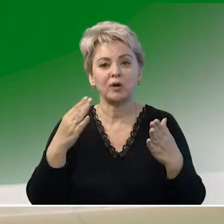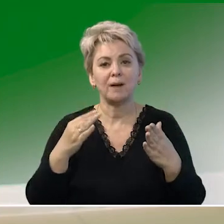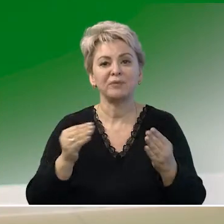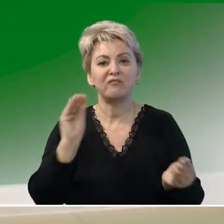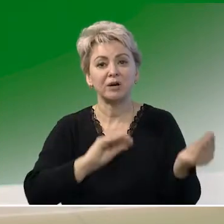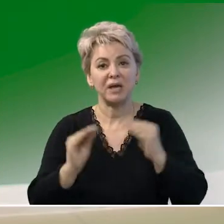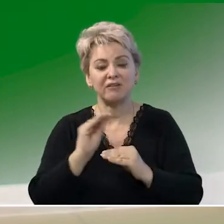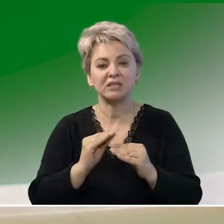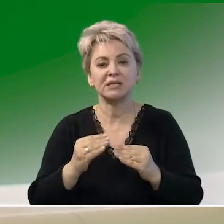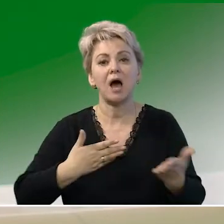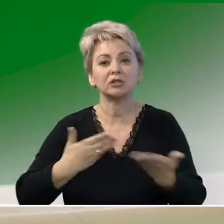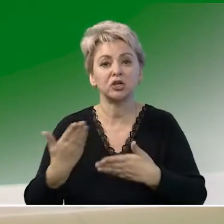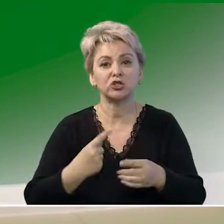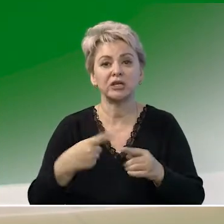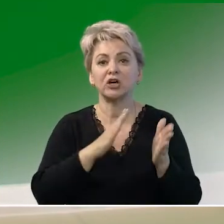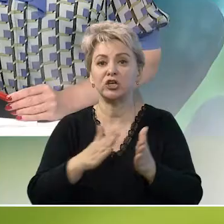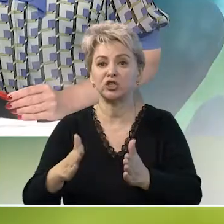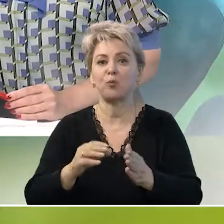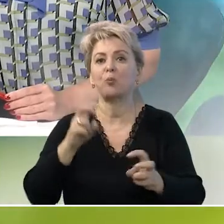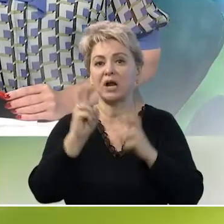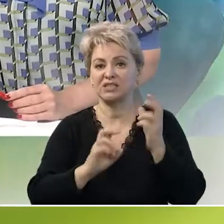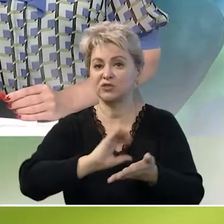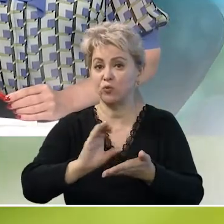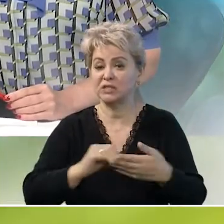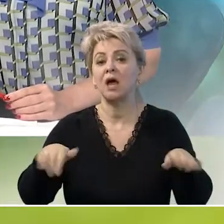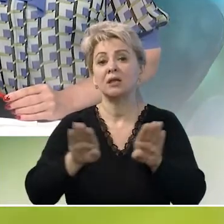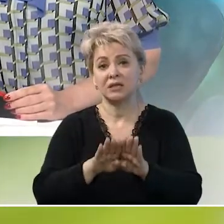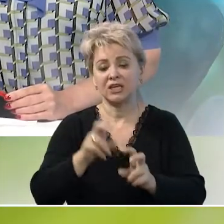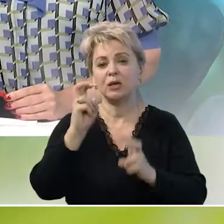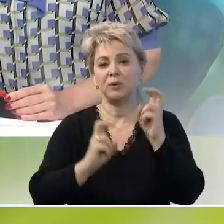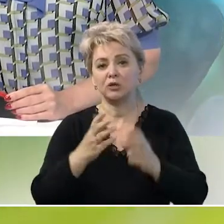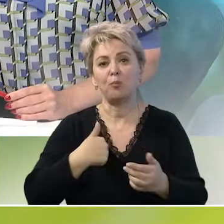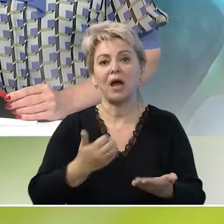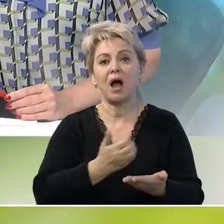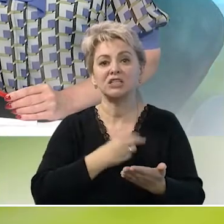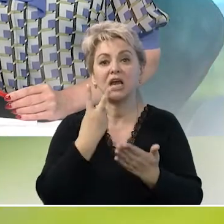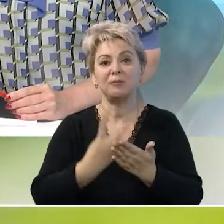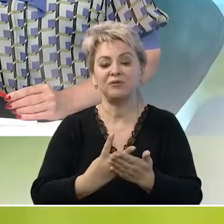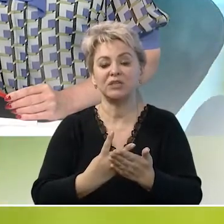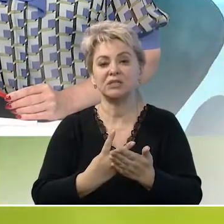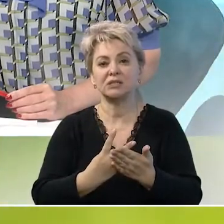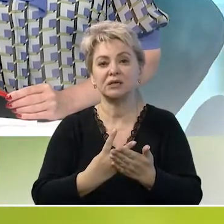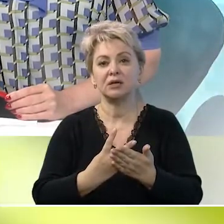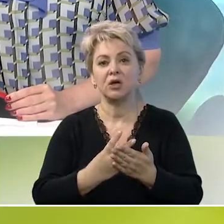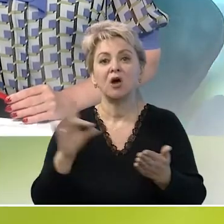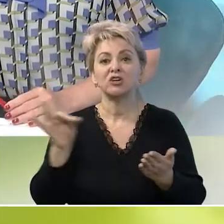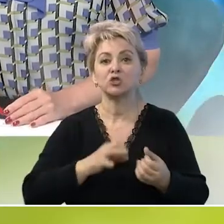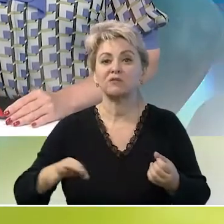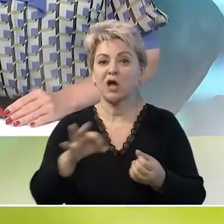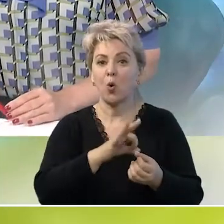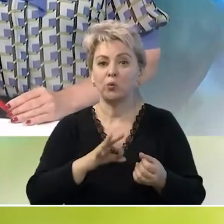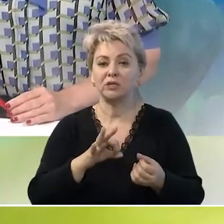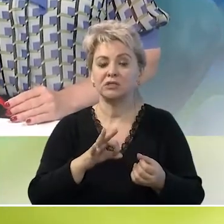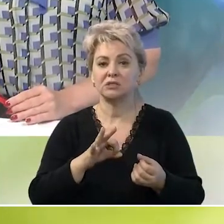отношения к биржевому производству. И таким предприятием мы хотели бы видеть в Ростовской